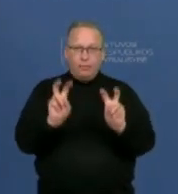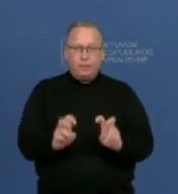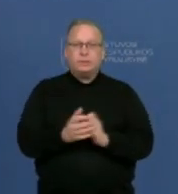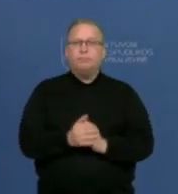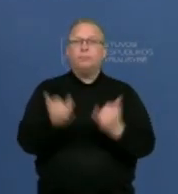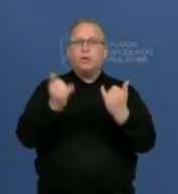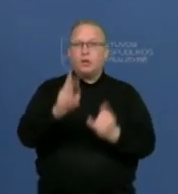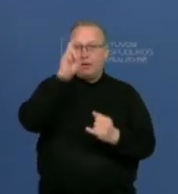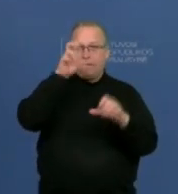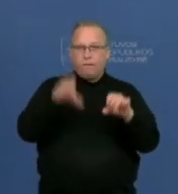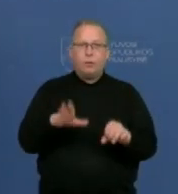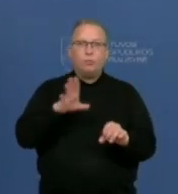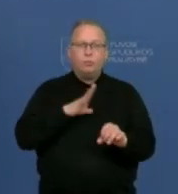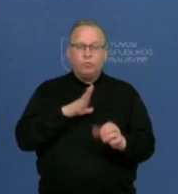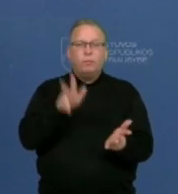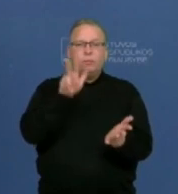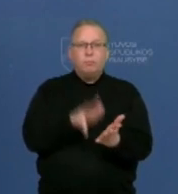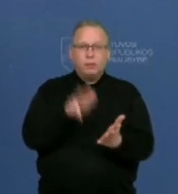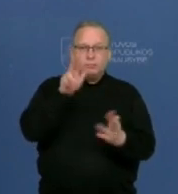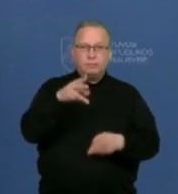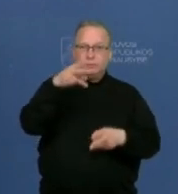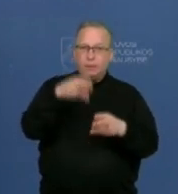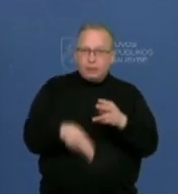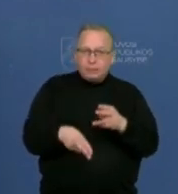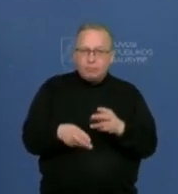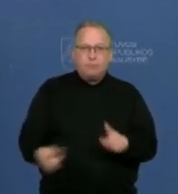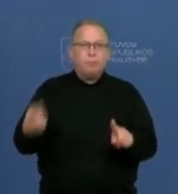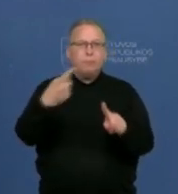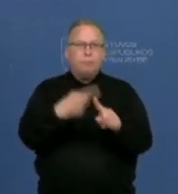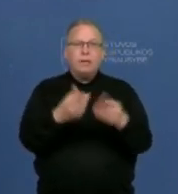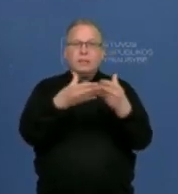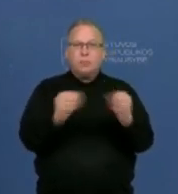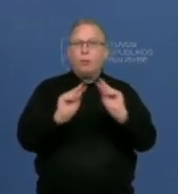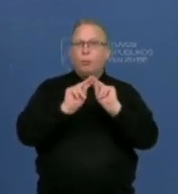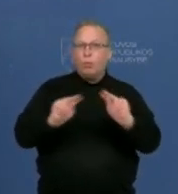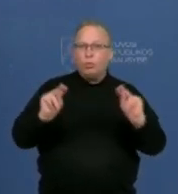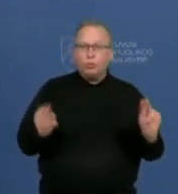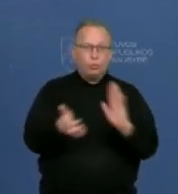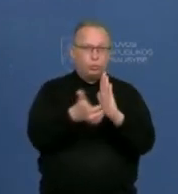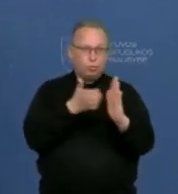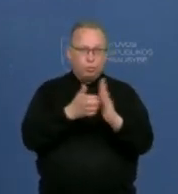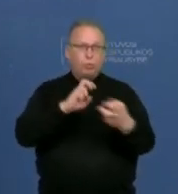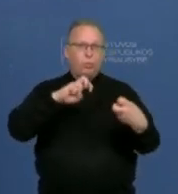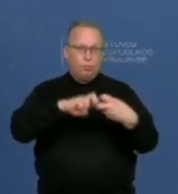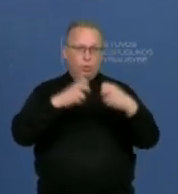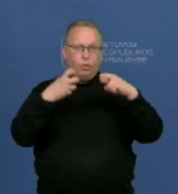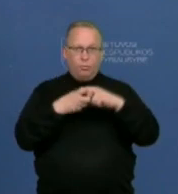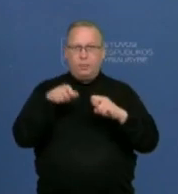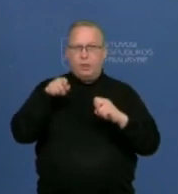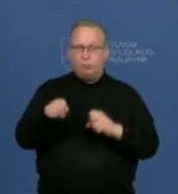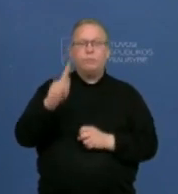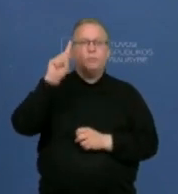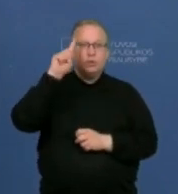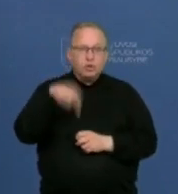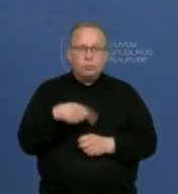Šiandien vyriausybėje buvo priimta sprendimas, kuris prisidėjęs sprendžiant mokytojų trūkumo problema. Kaip žinome,